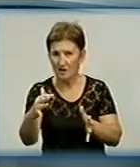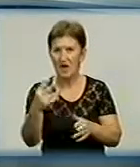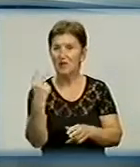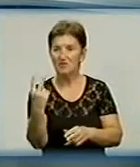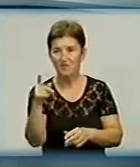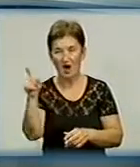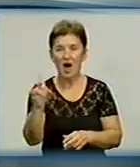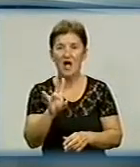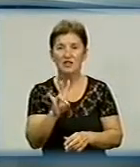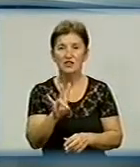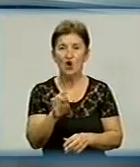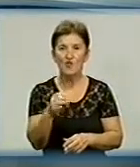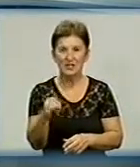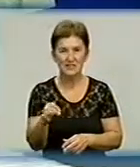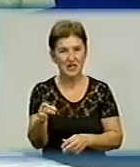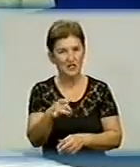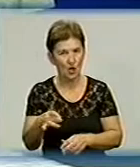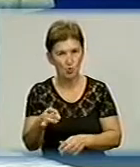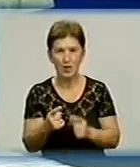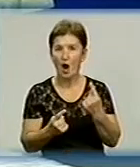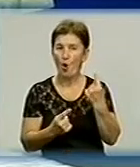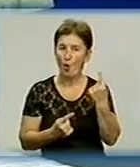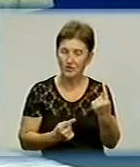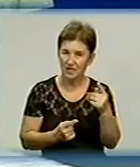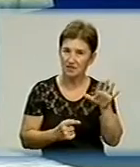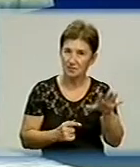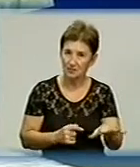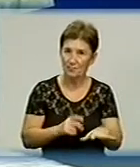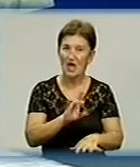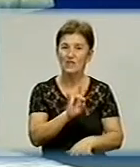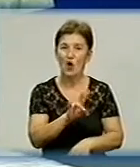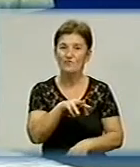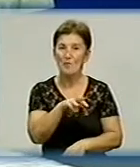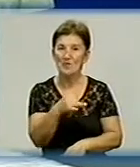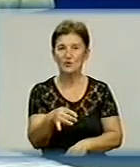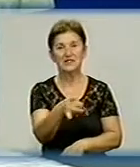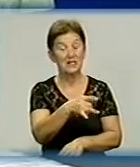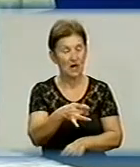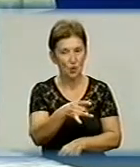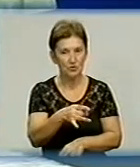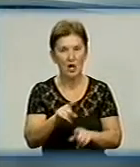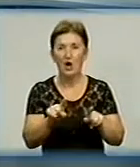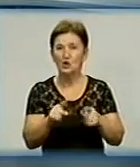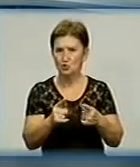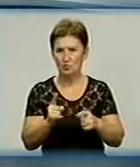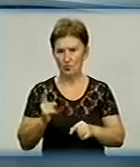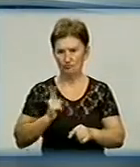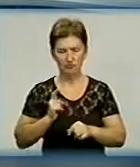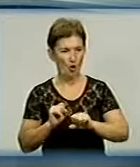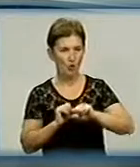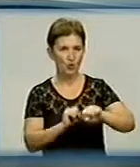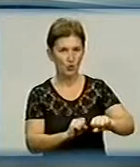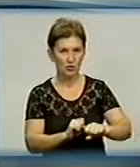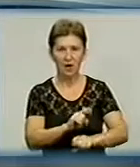району, і один курган на території Новомиргородського району. Чому охоронні? Тому що, по-перше,